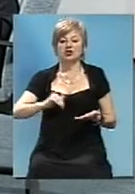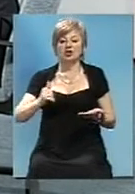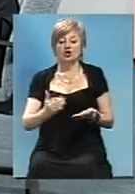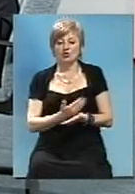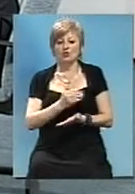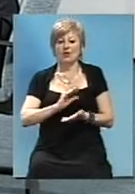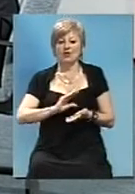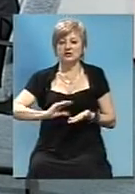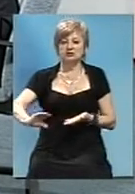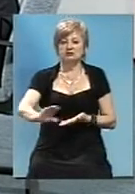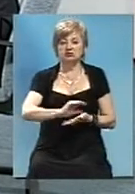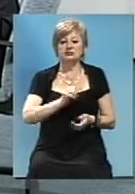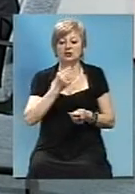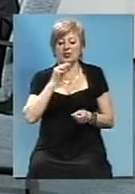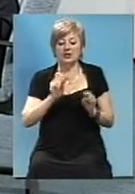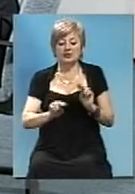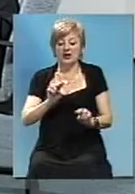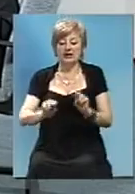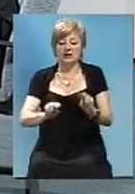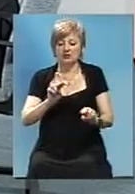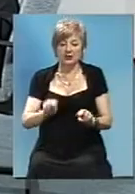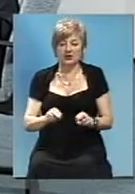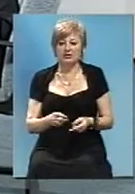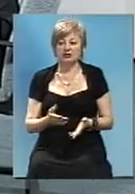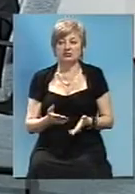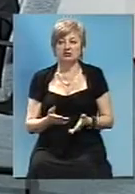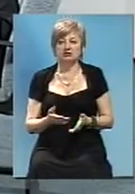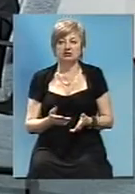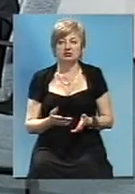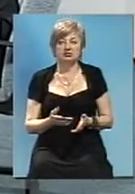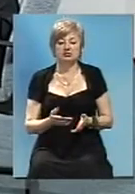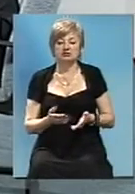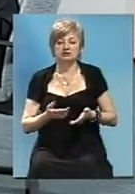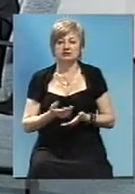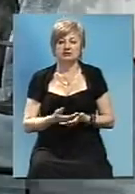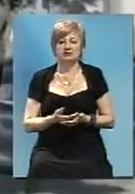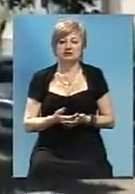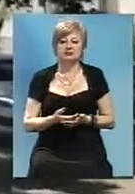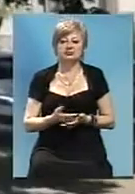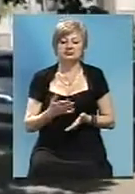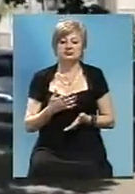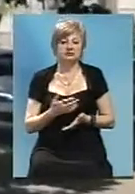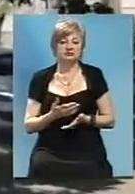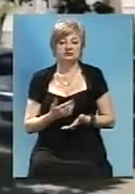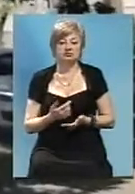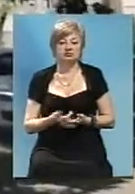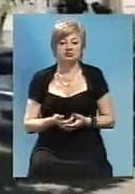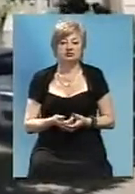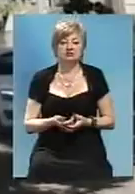врубували ямки і закладували клаптиками. А ям на дорогі около